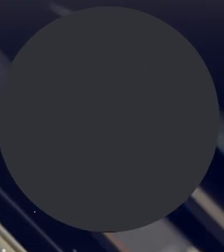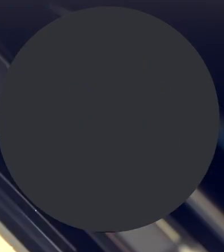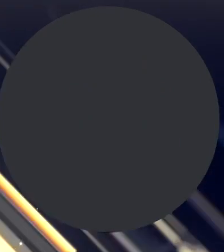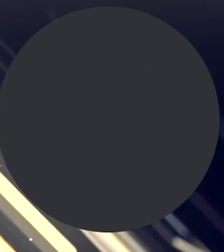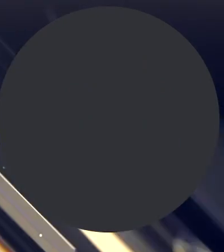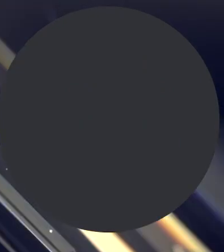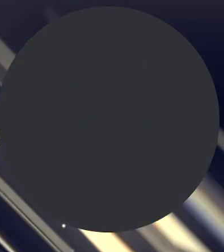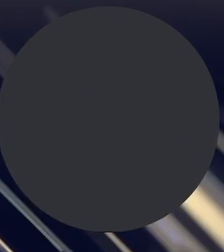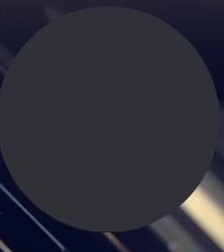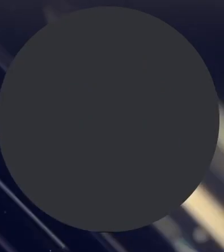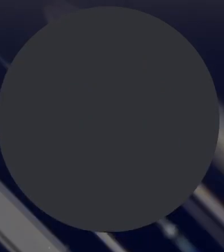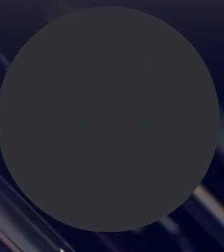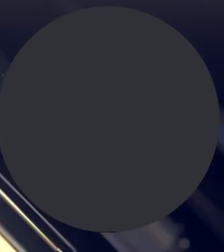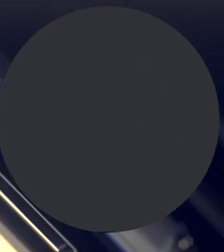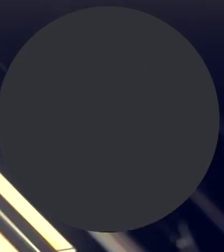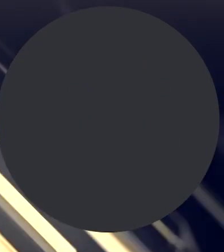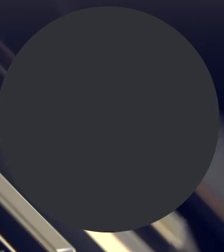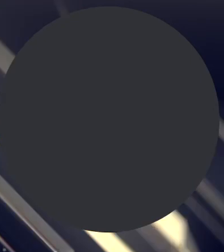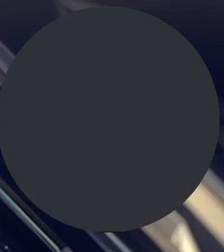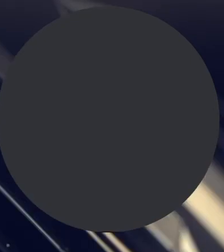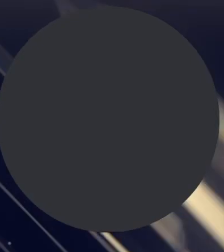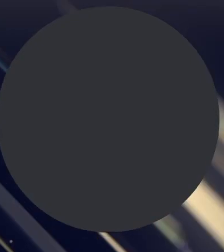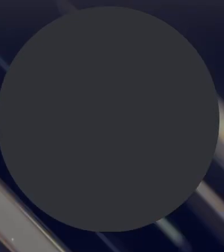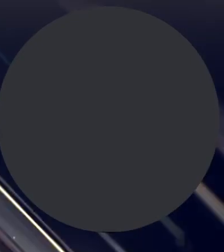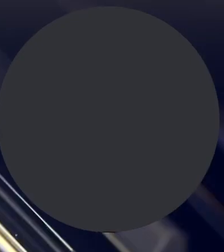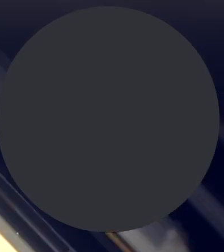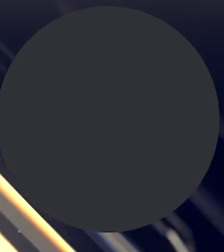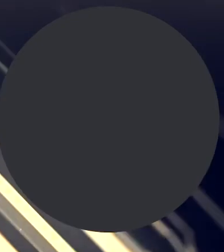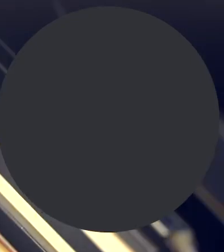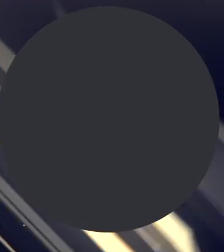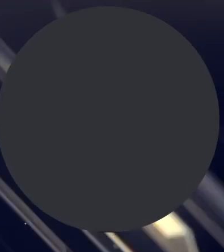Auti Consulte Les Habitations Bordelot